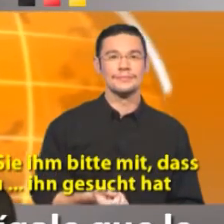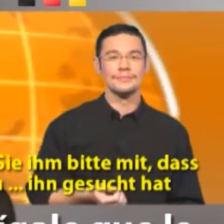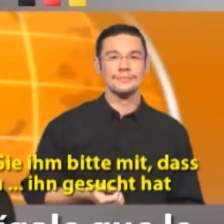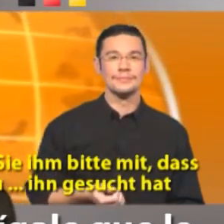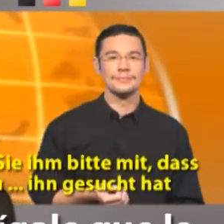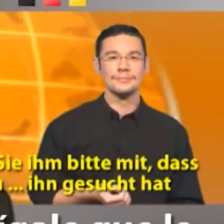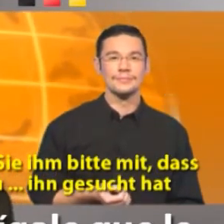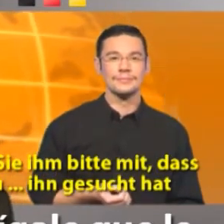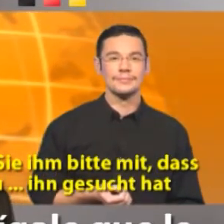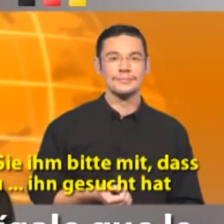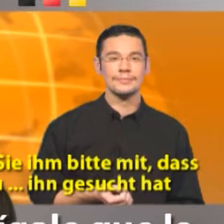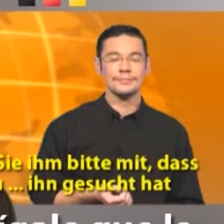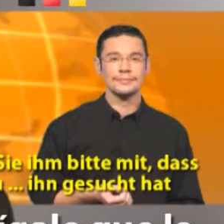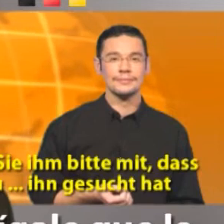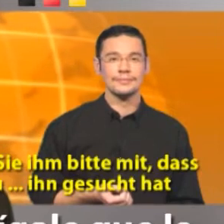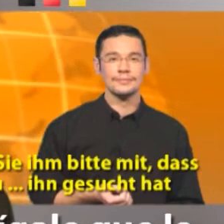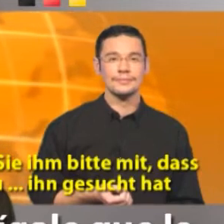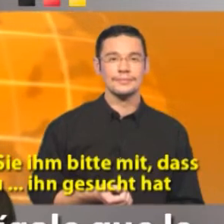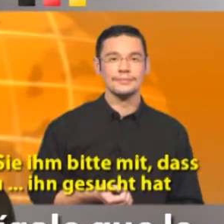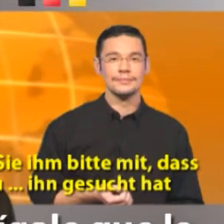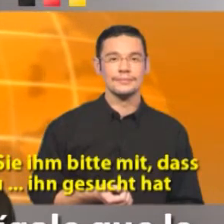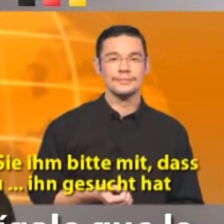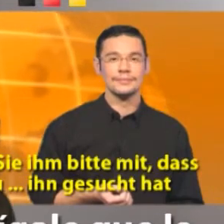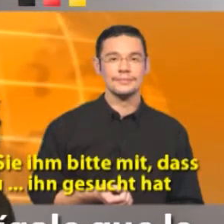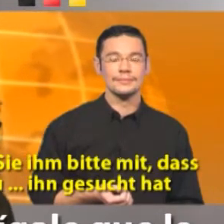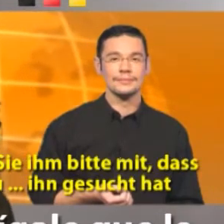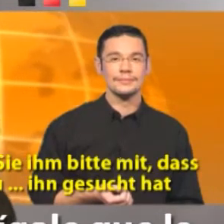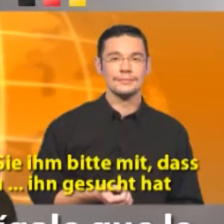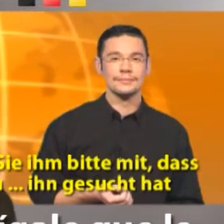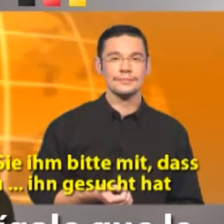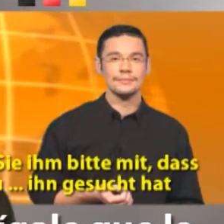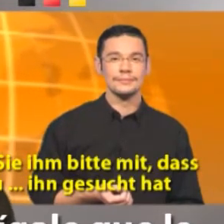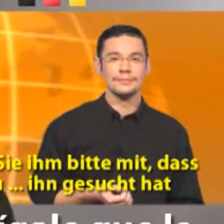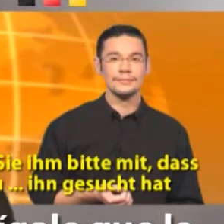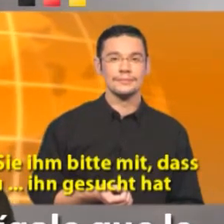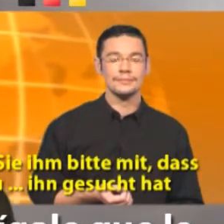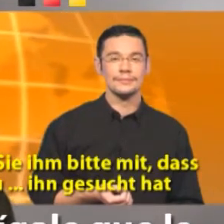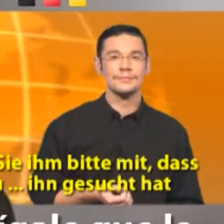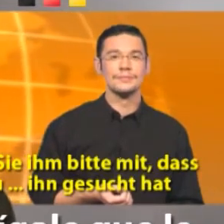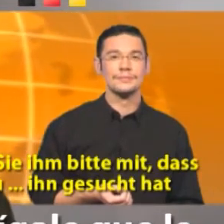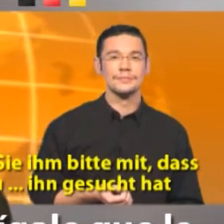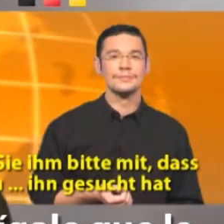Por favor Dígale Que le ha llamado La Señora